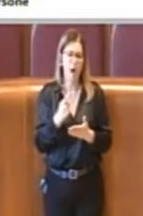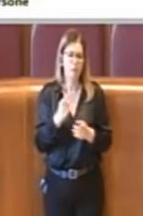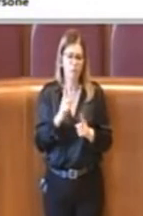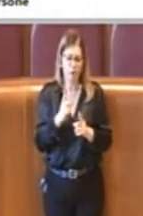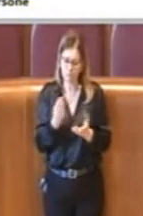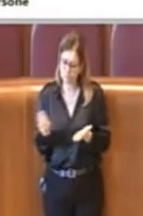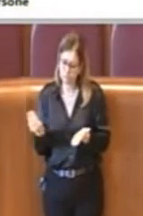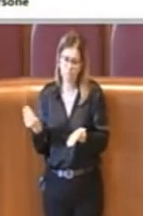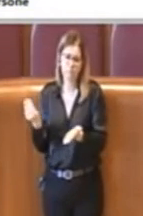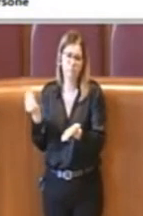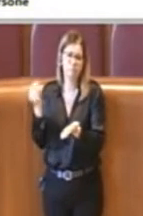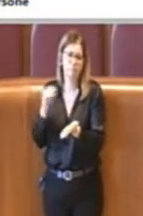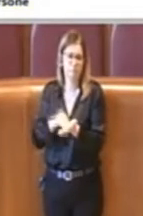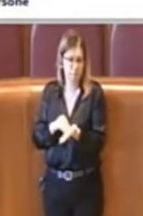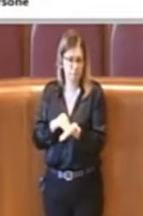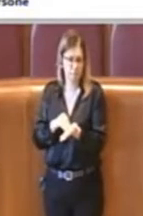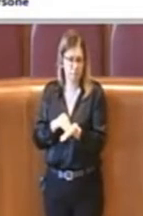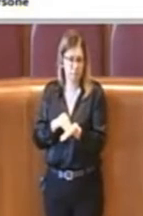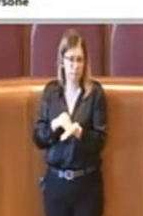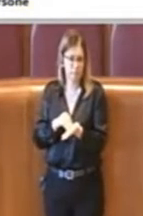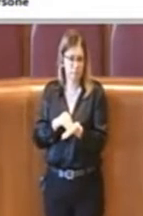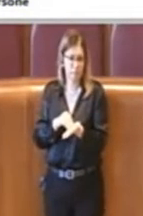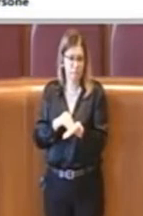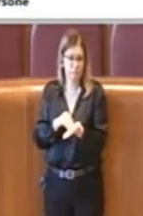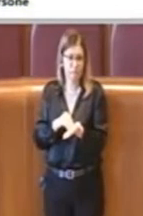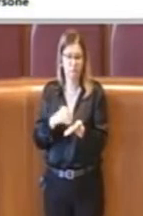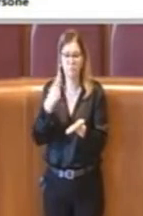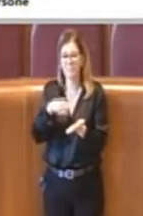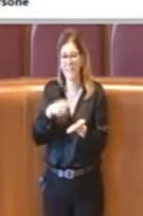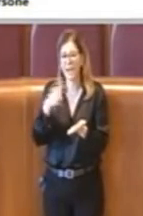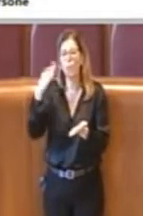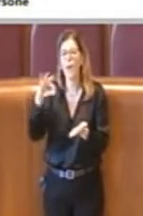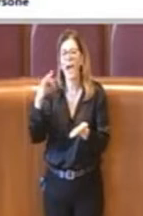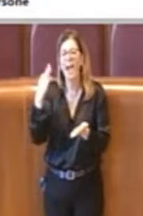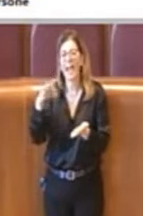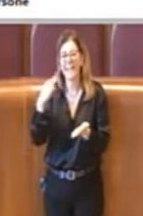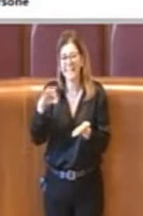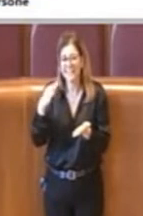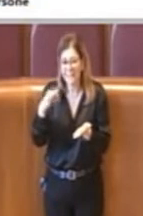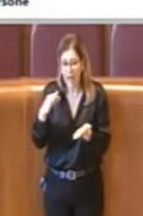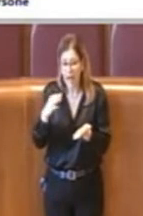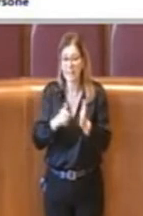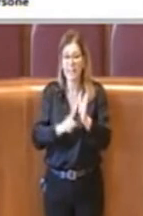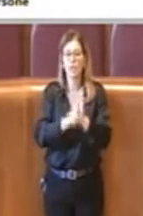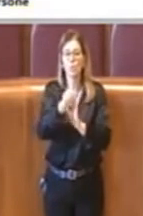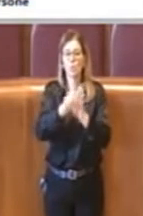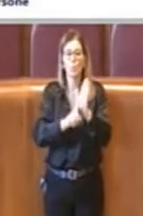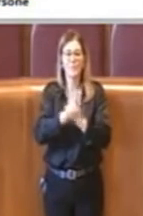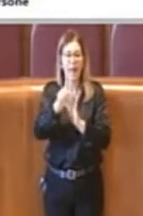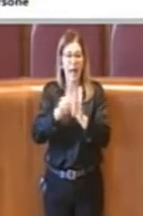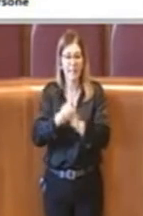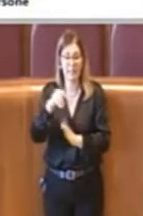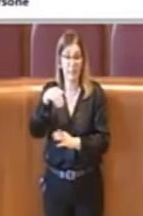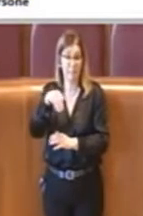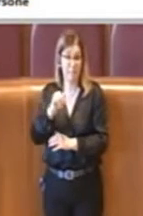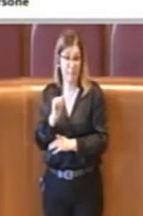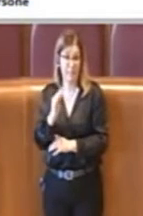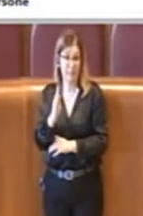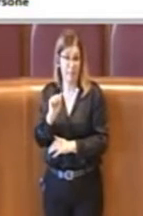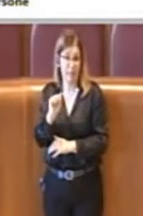qualità di risultati richiesti dal MIBACT disciplinata dall'articolo 11.